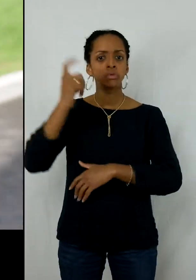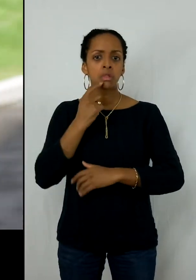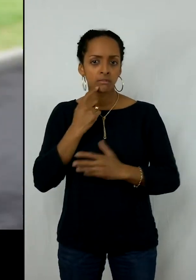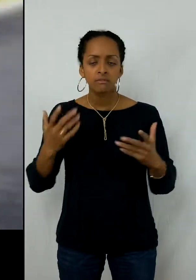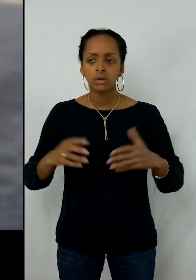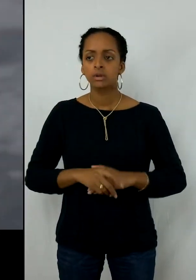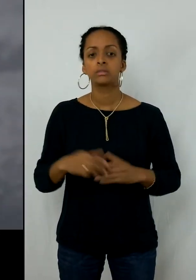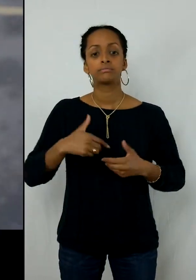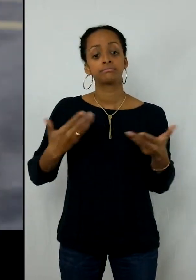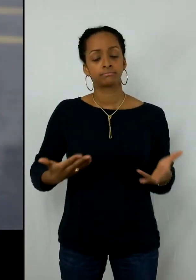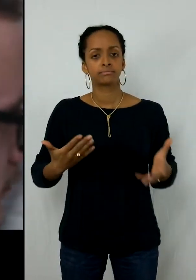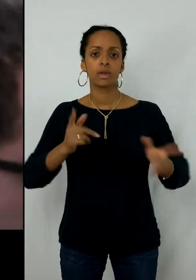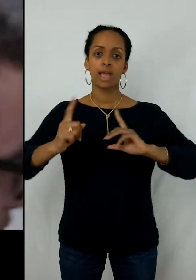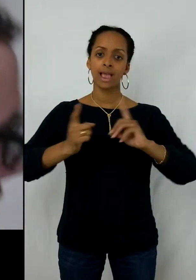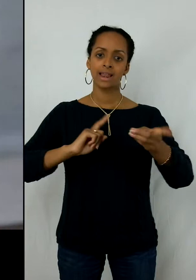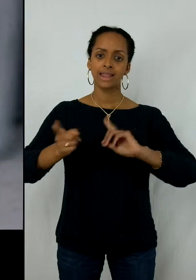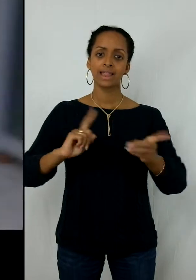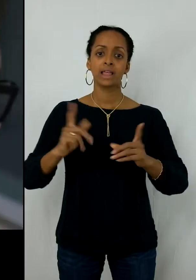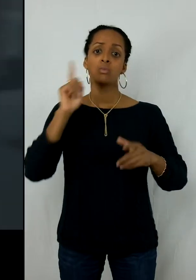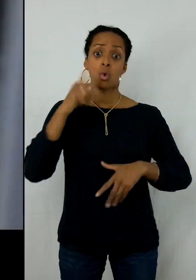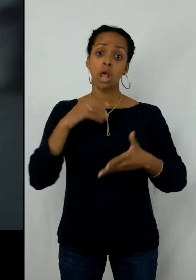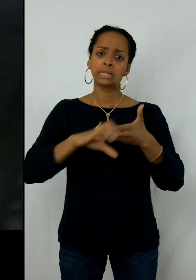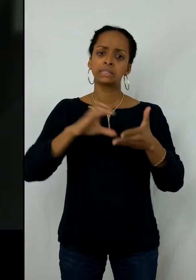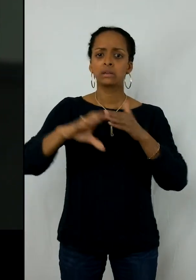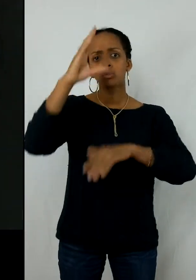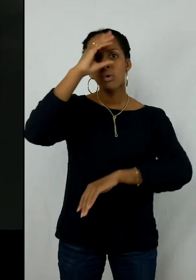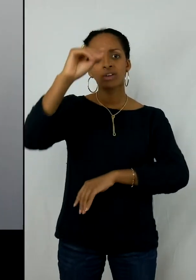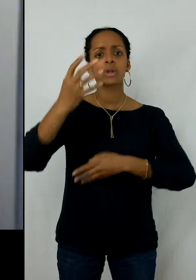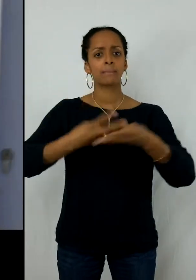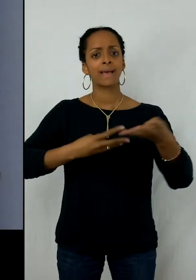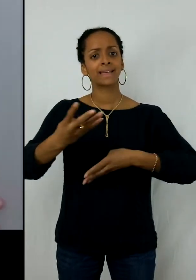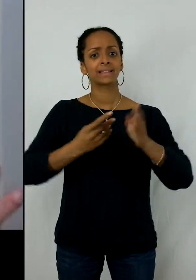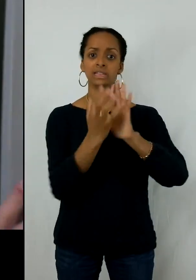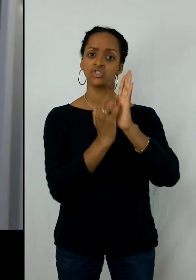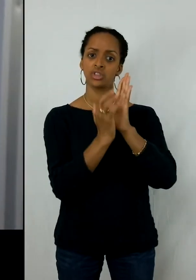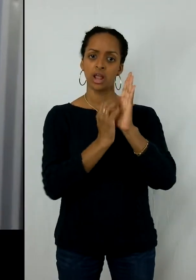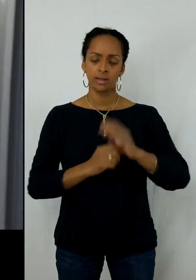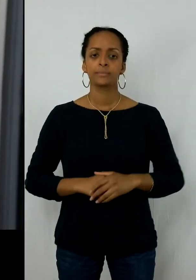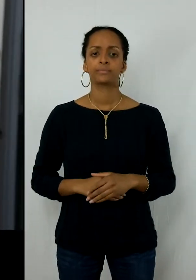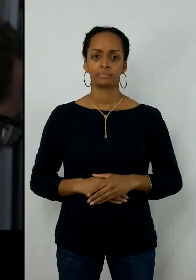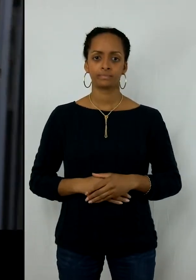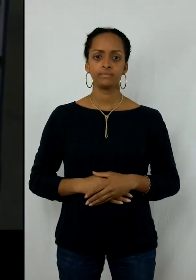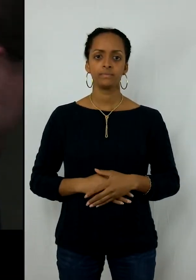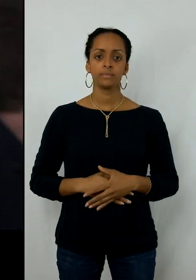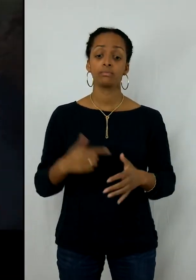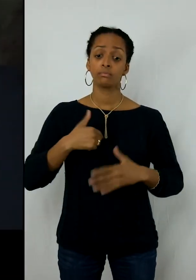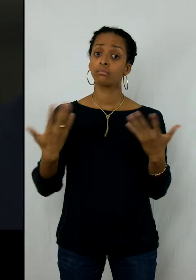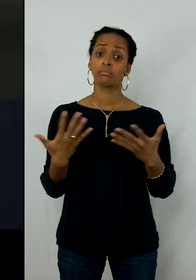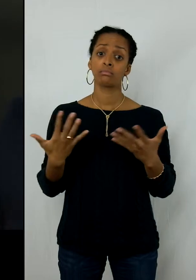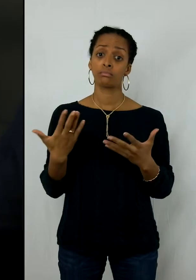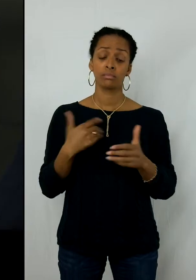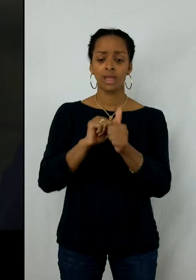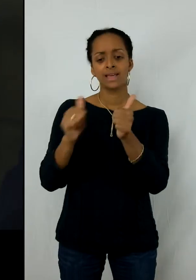autres étudiants. Je suis actuellement en alternance dans le cadre de ma licence professionnelle marketing digital. Je suis